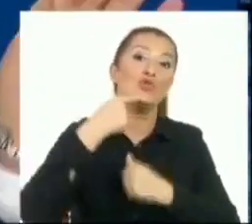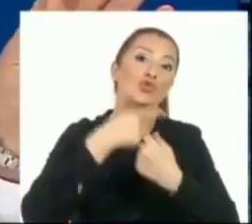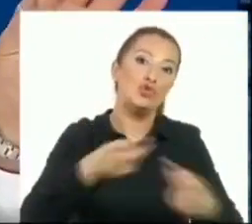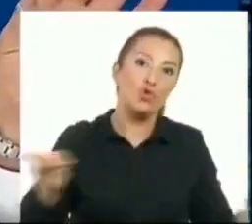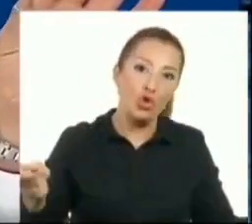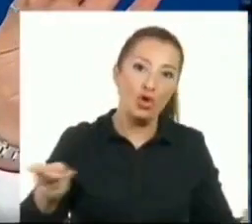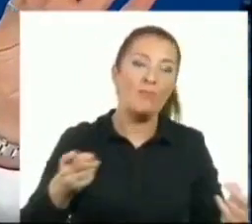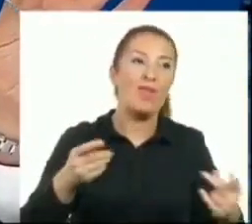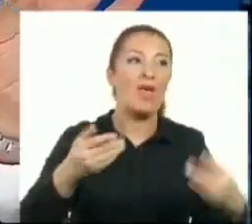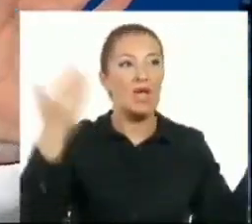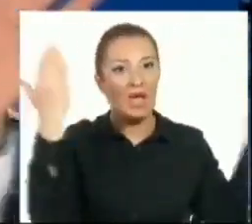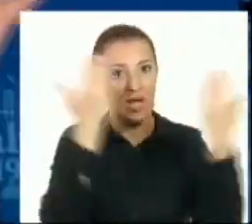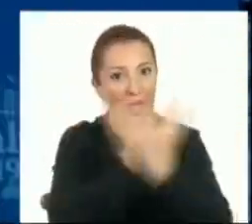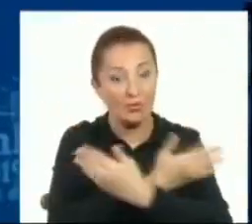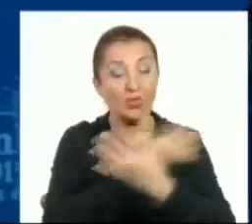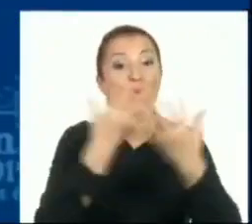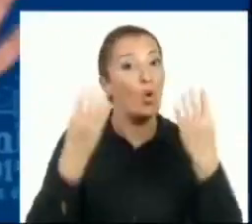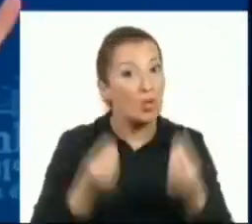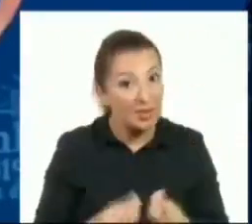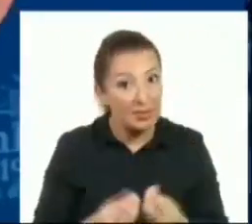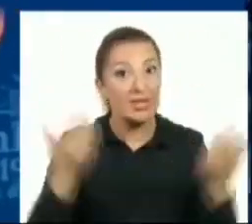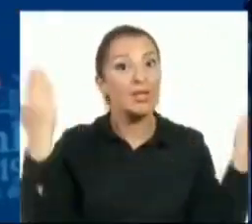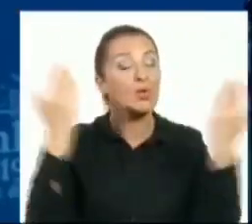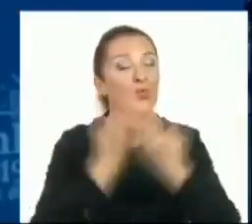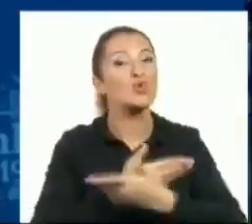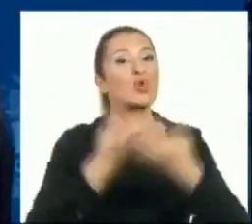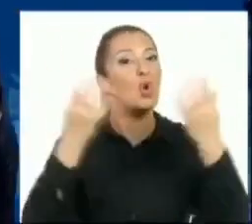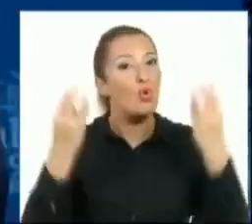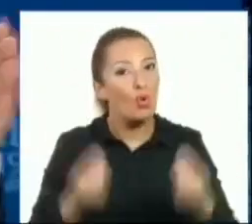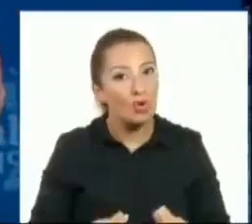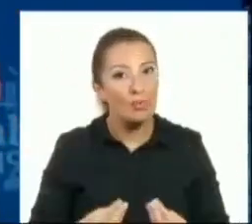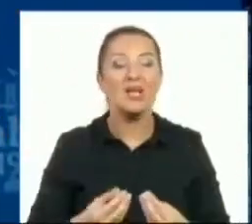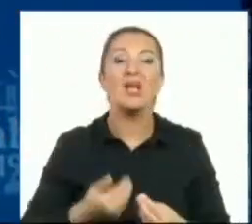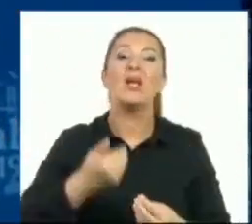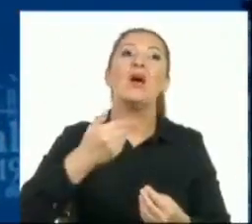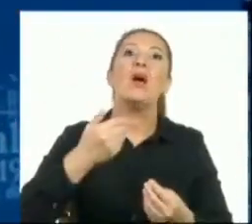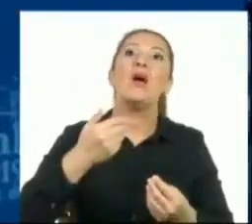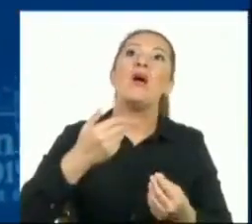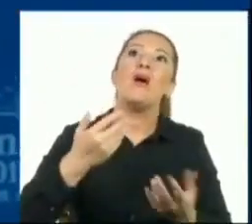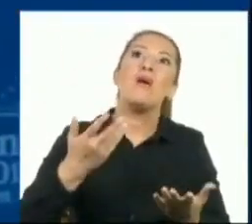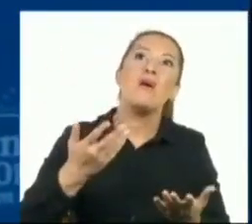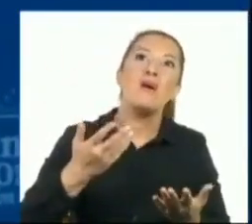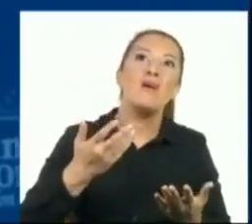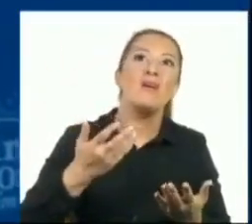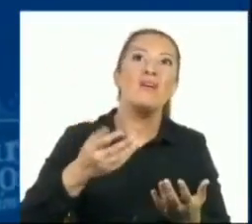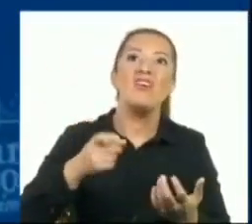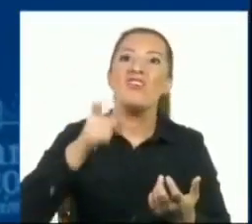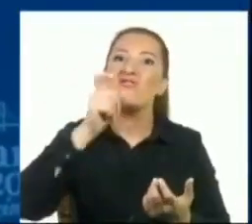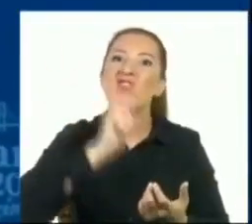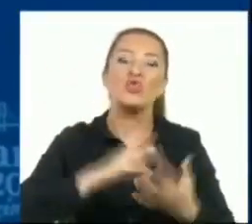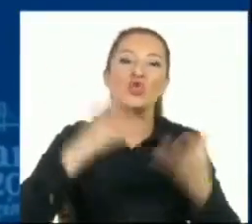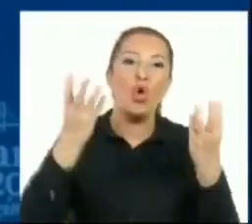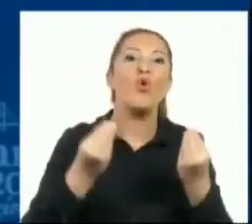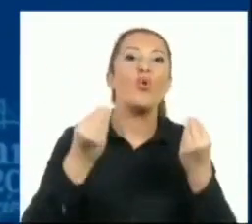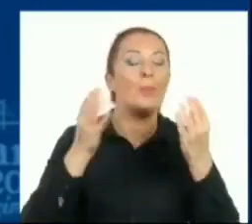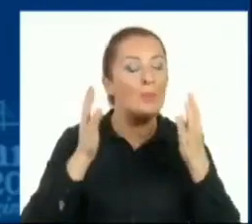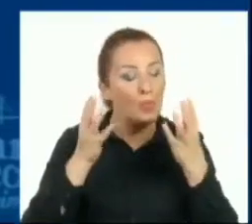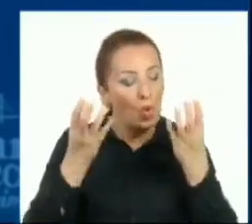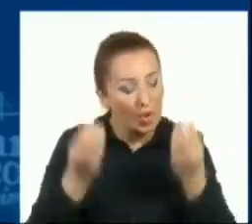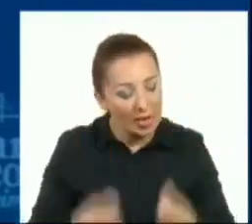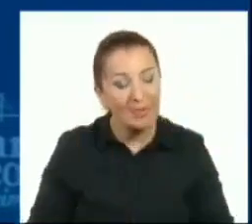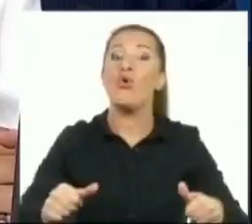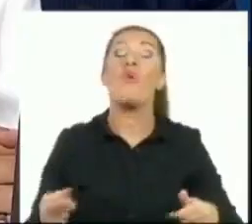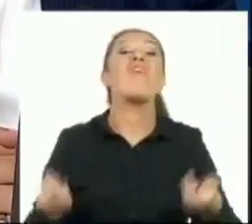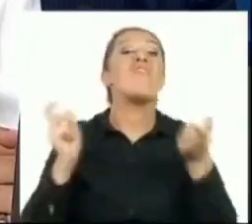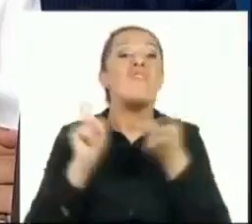Yanıltılmış olabilir. Yanıltılmış olabilir. Aldatılmış olabilir. Bence o kendisine bilgi verenleri gözden